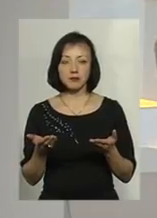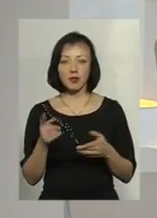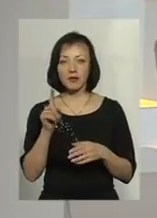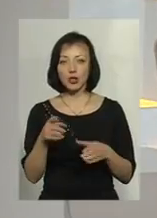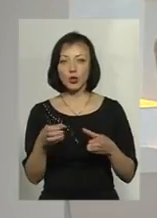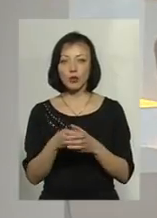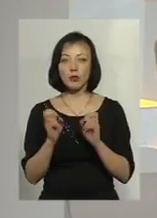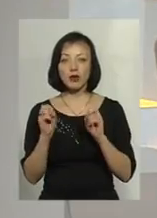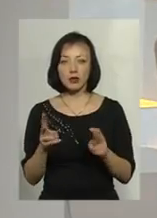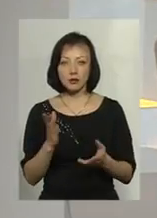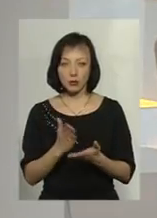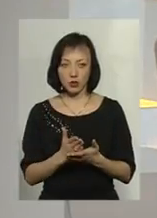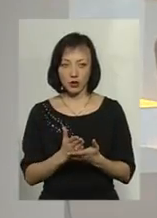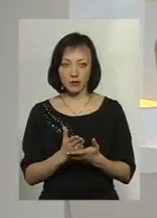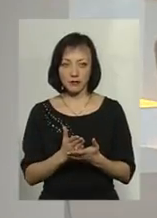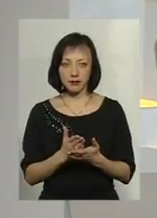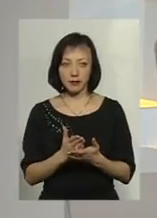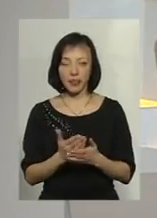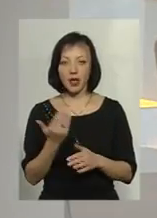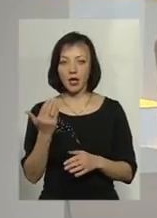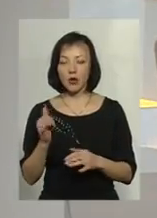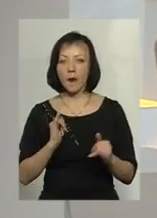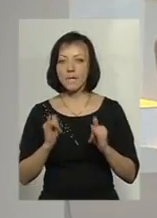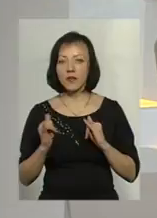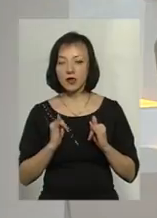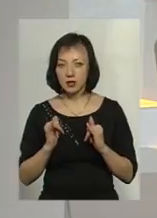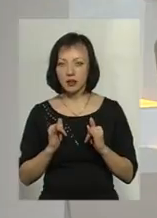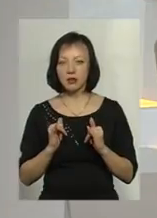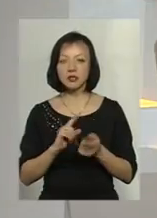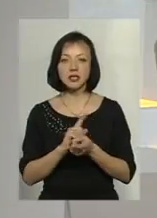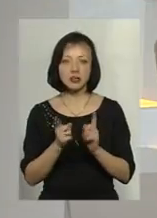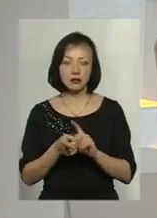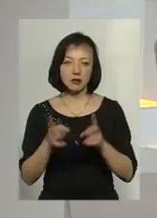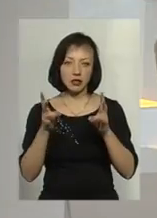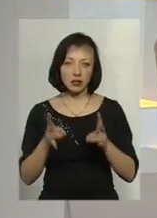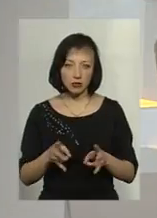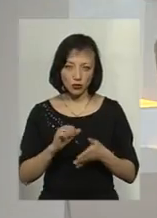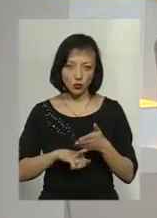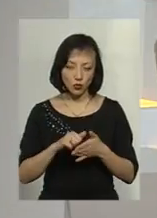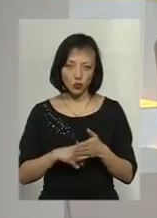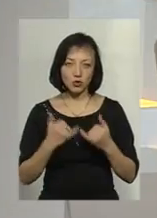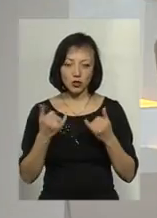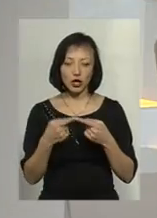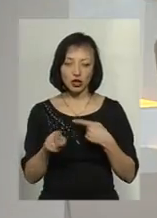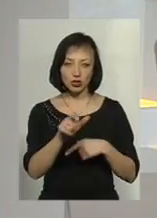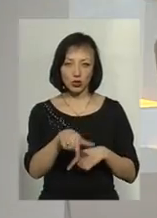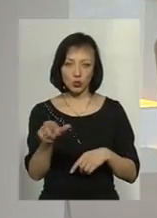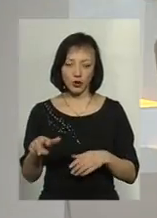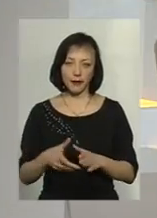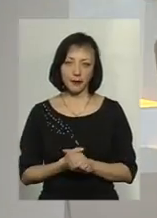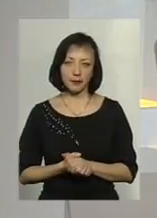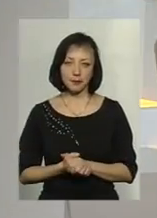групі ризику є. І їхня поведінка стала трагічною для інших родин.